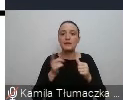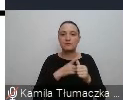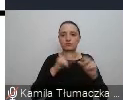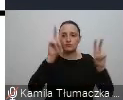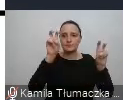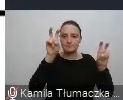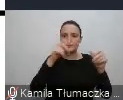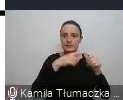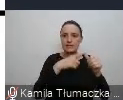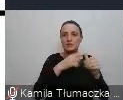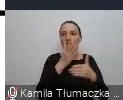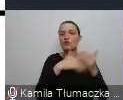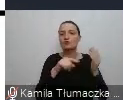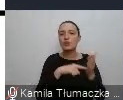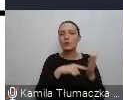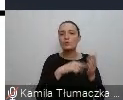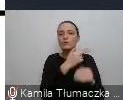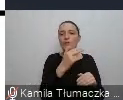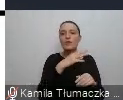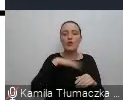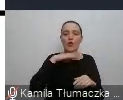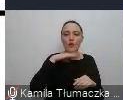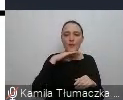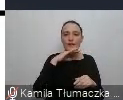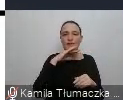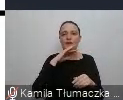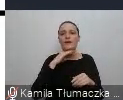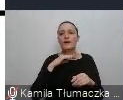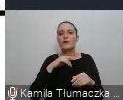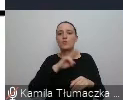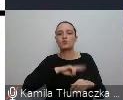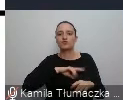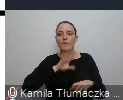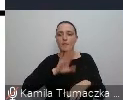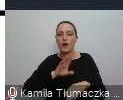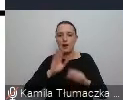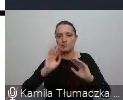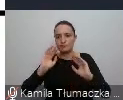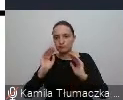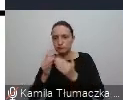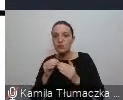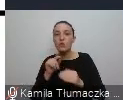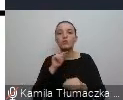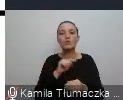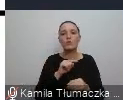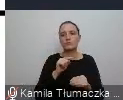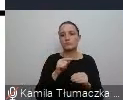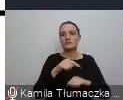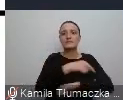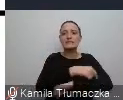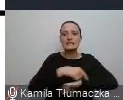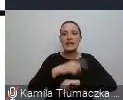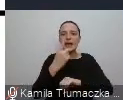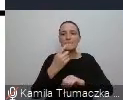jest właśnie z rozdziału na temat postępowania logopedycznego w przypadku ucznia ze spektrum autyzmu i to zdanie podkreśliłam sobie